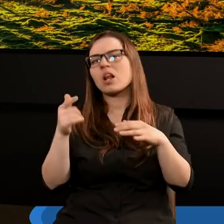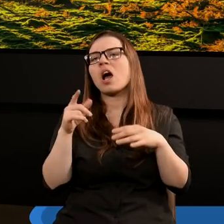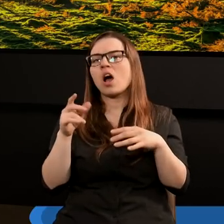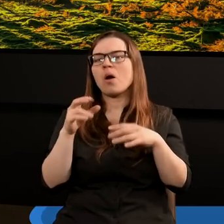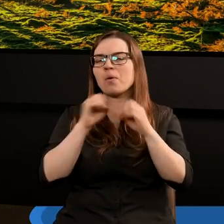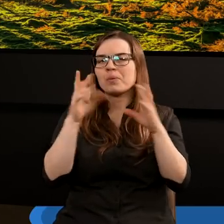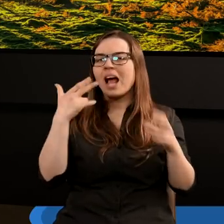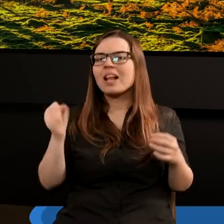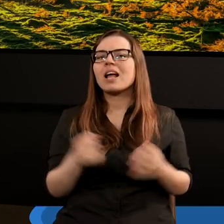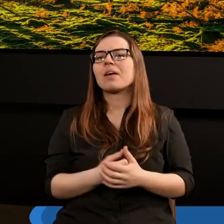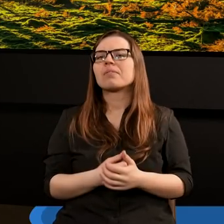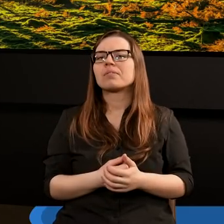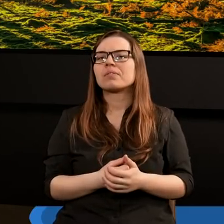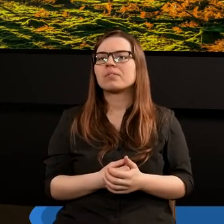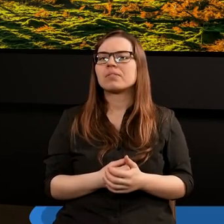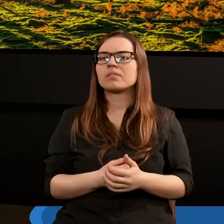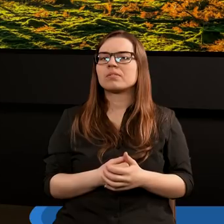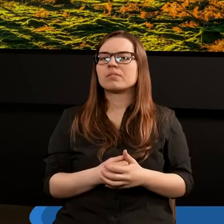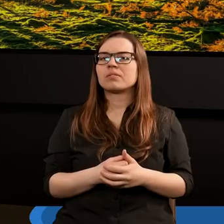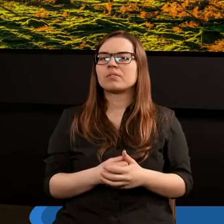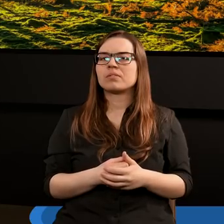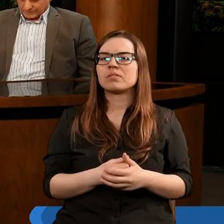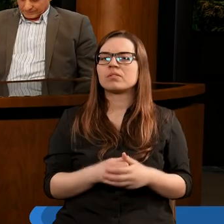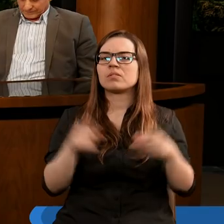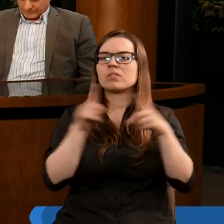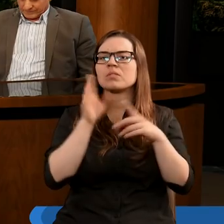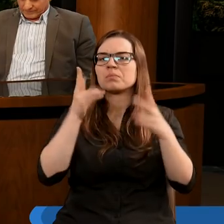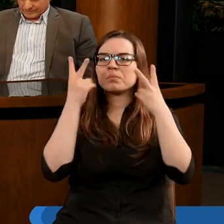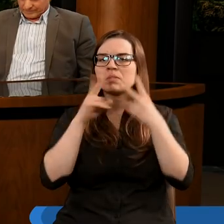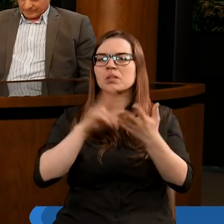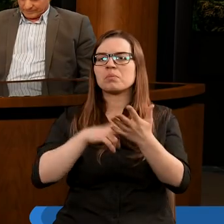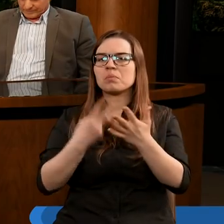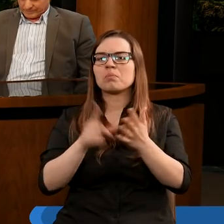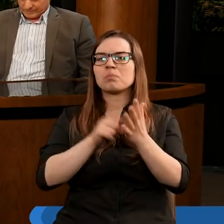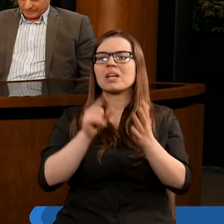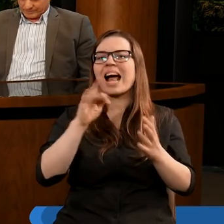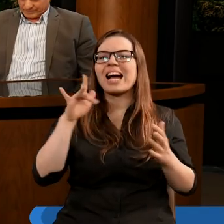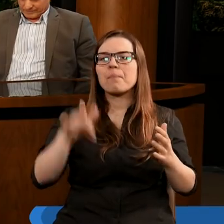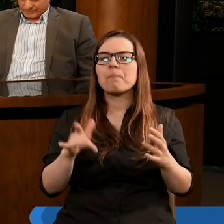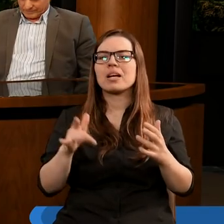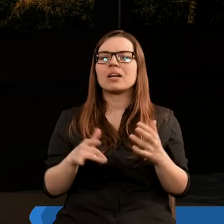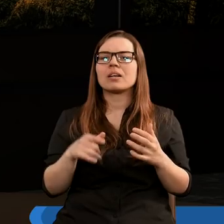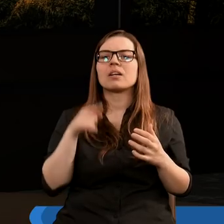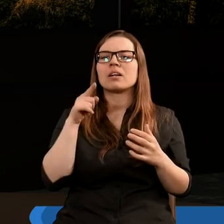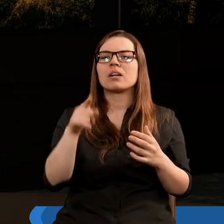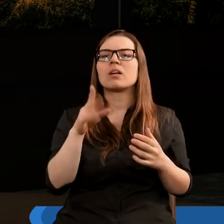Apokalipsy. Przypomnijmy te fragmenty, bardzo proszę. Ja również będę czytała z przykładu Piotra Zaremby.